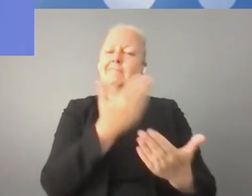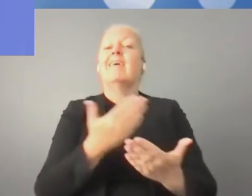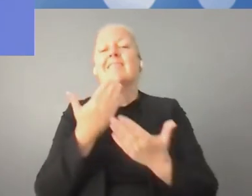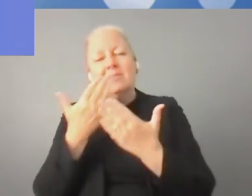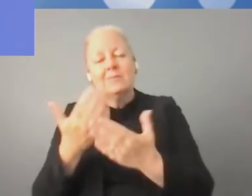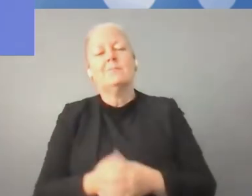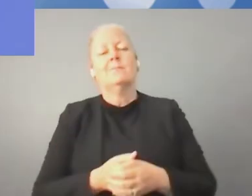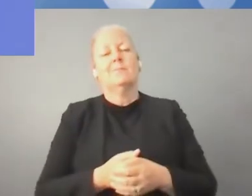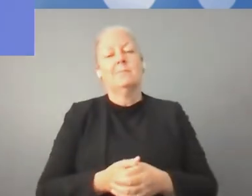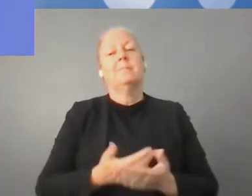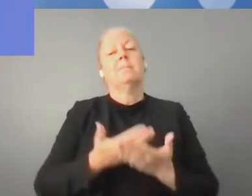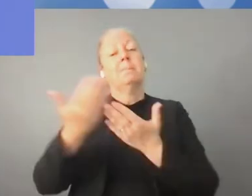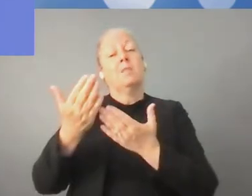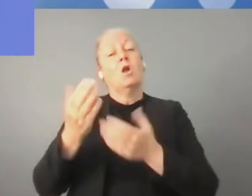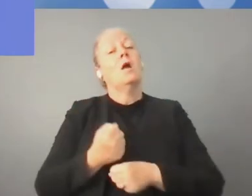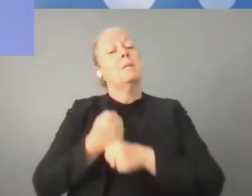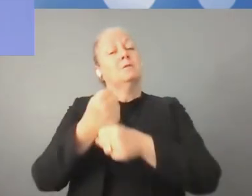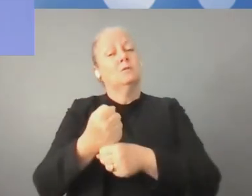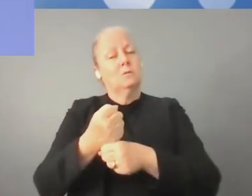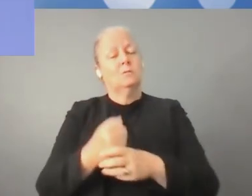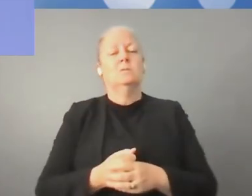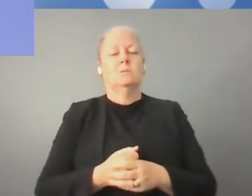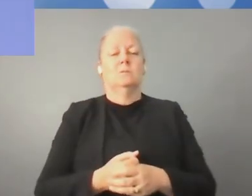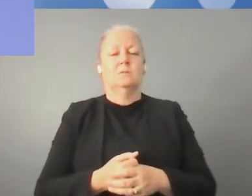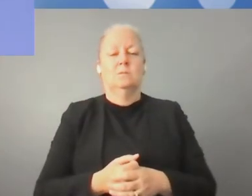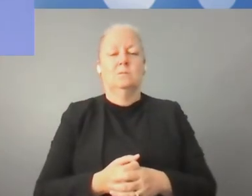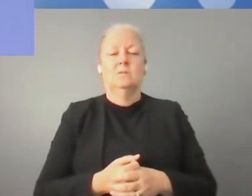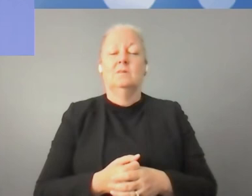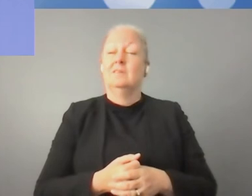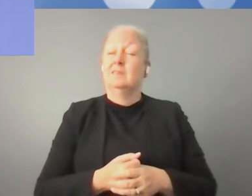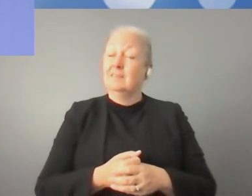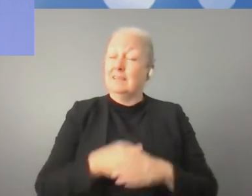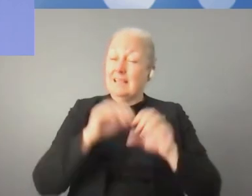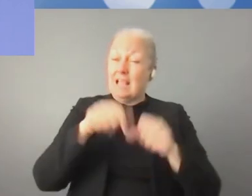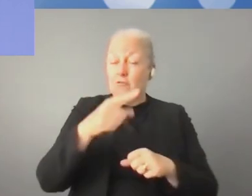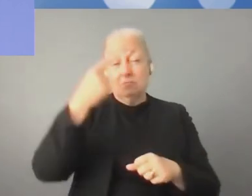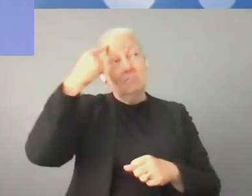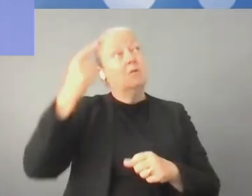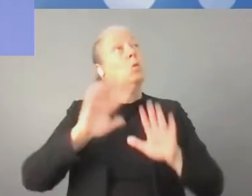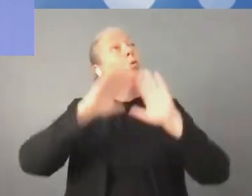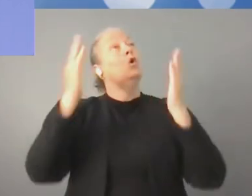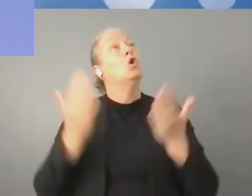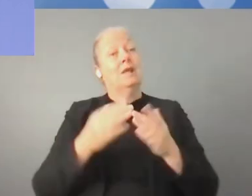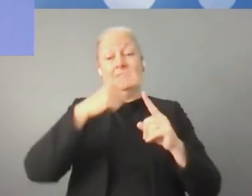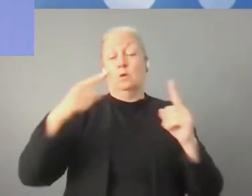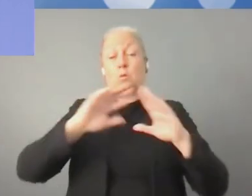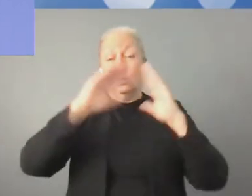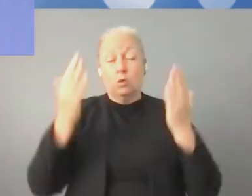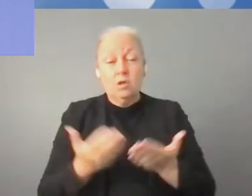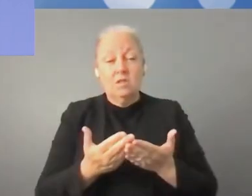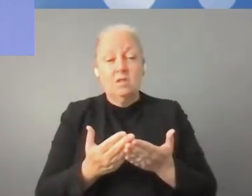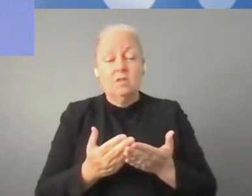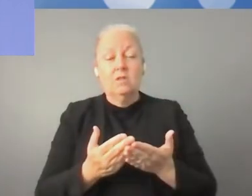prowadzenia takich dyskusji. Bardzo dziękuję. Panie ambasadorze, powiem może tylko tak. Czy państwo sobie wyobrażają